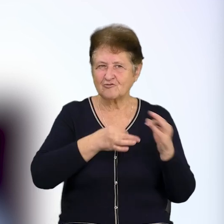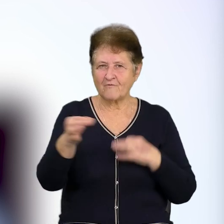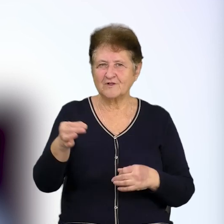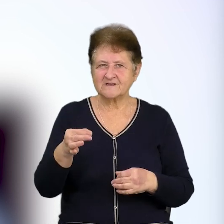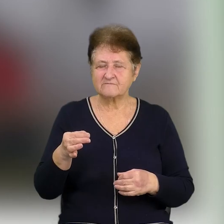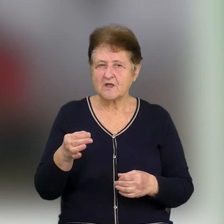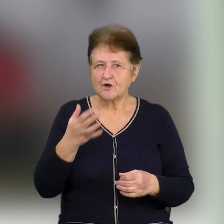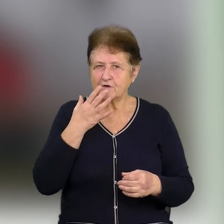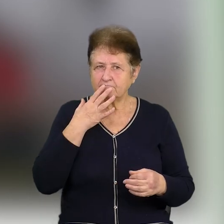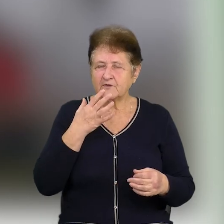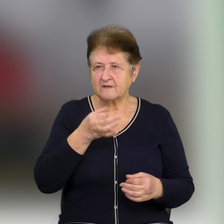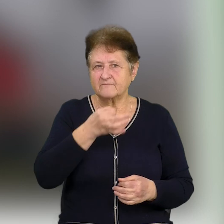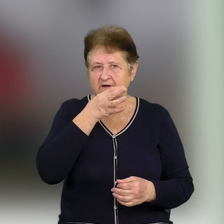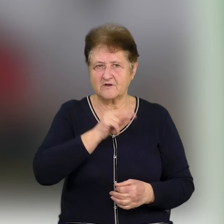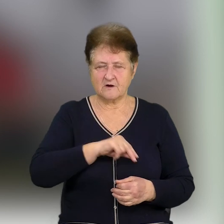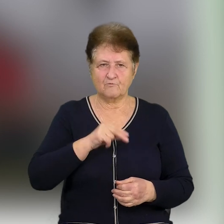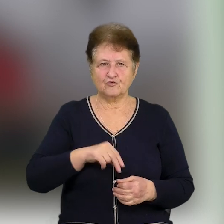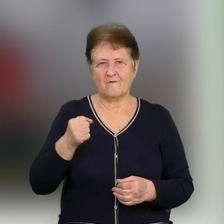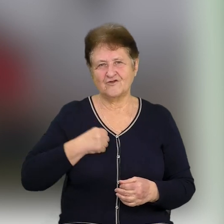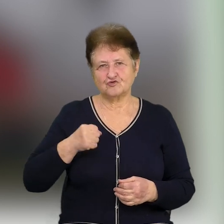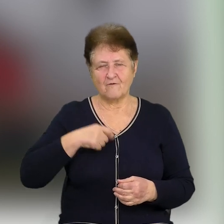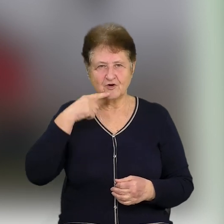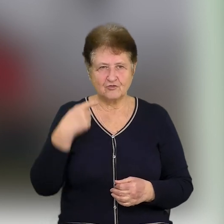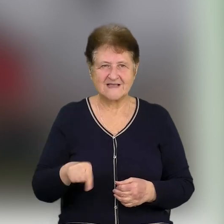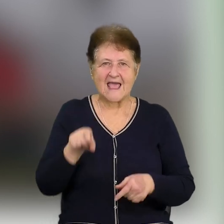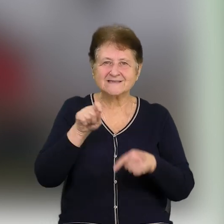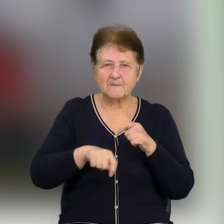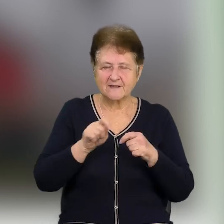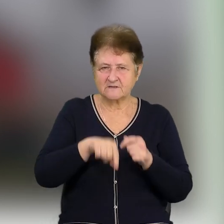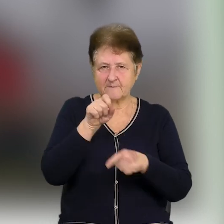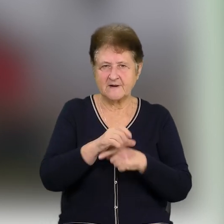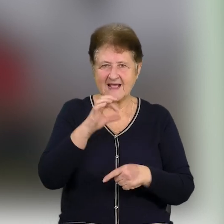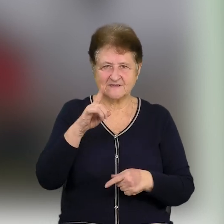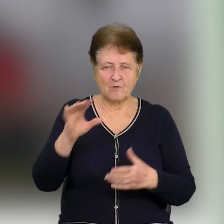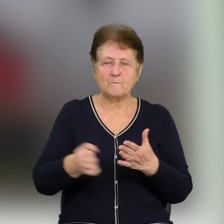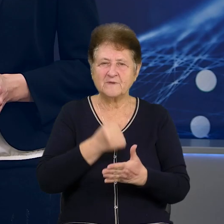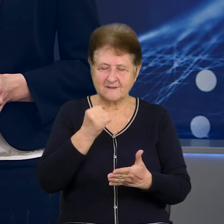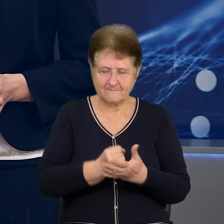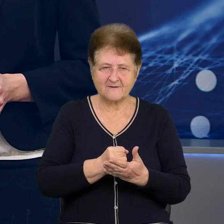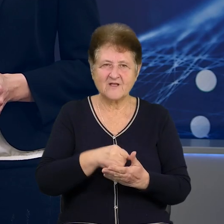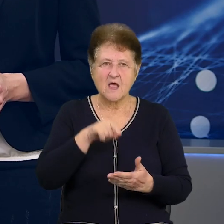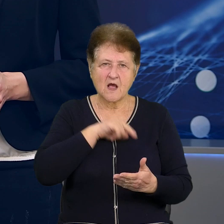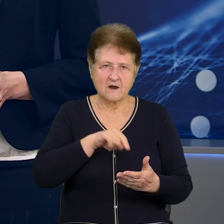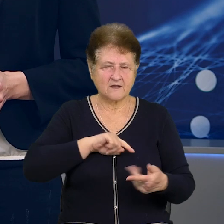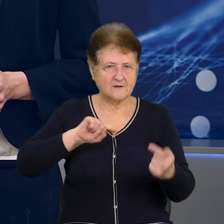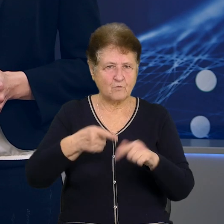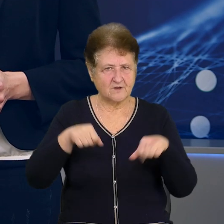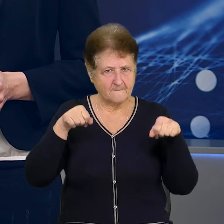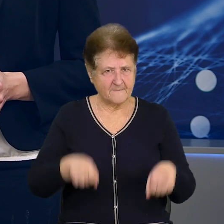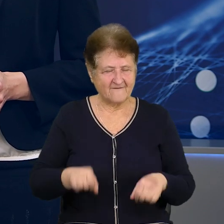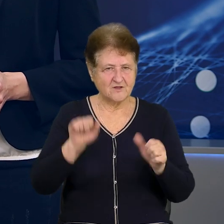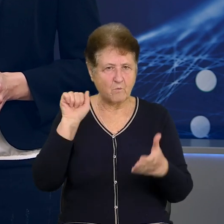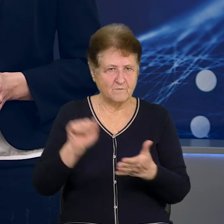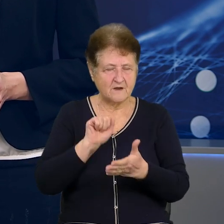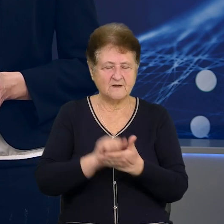захоплення роботою російських військових. Експертиза, яку призначила СБУ, підтвердила протиправний характер публікацій. Наразі